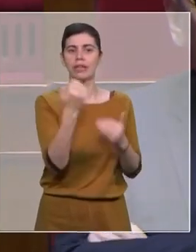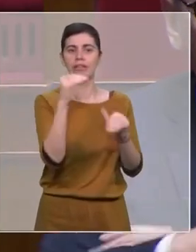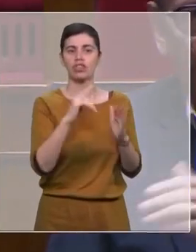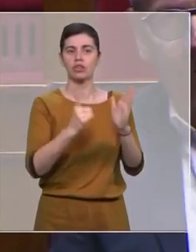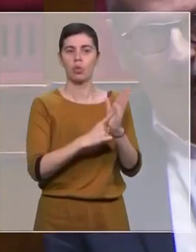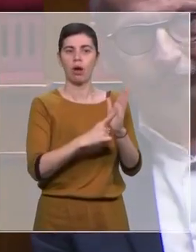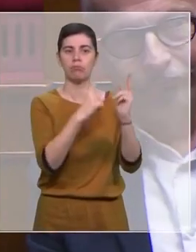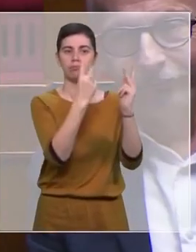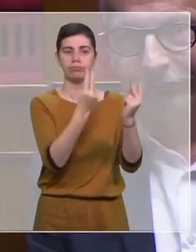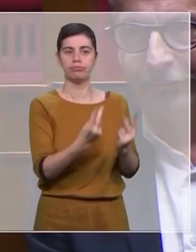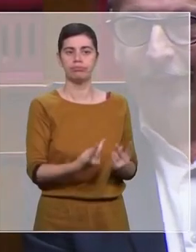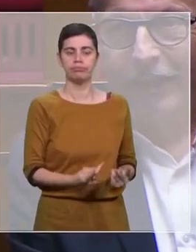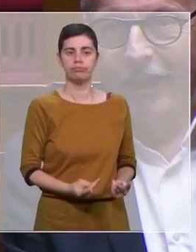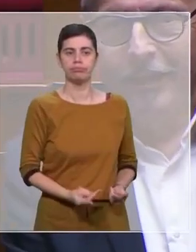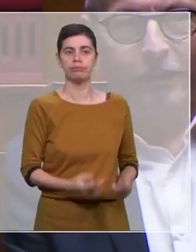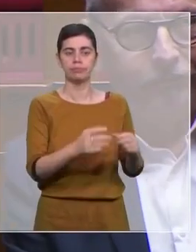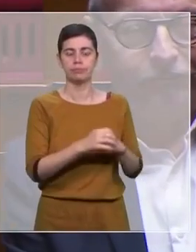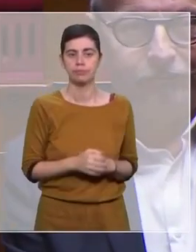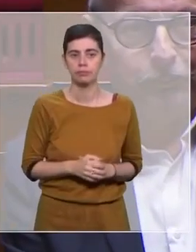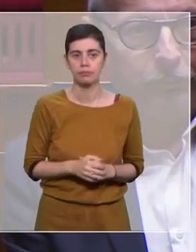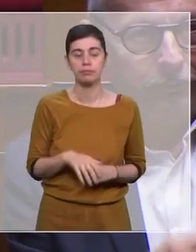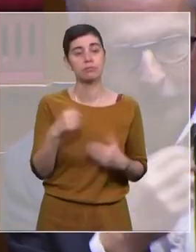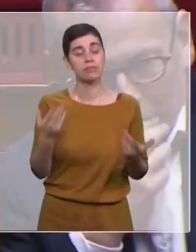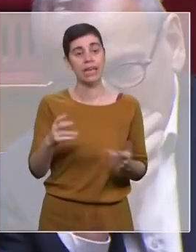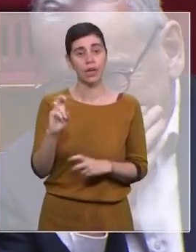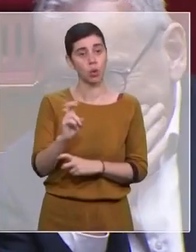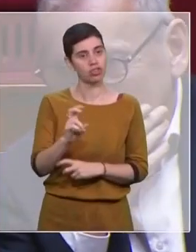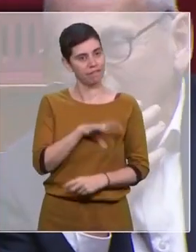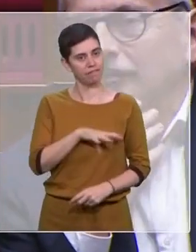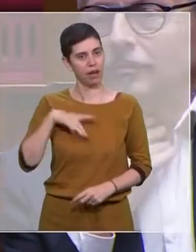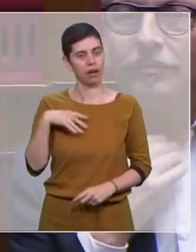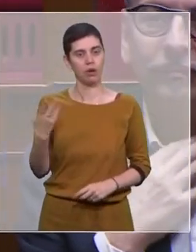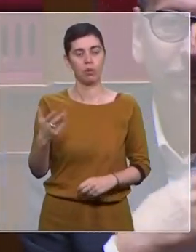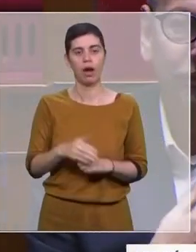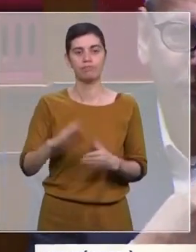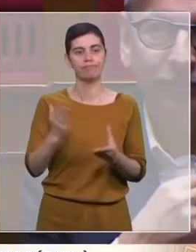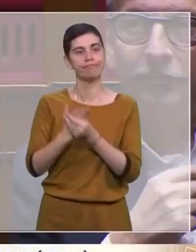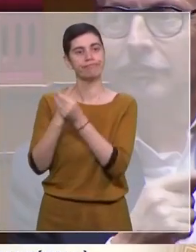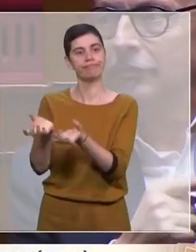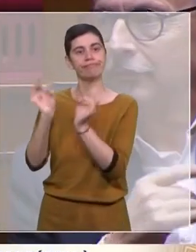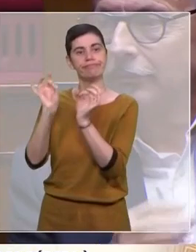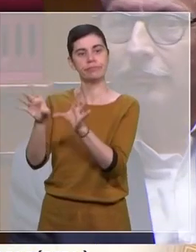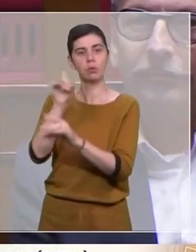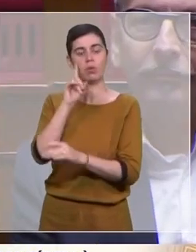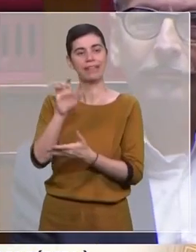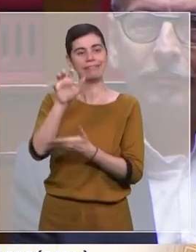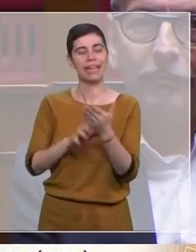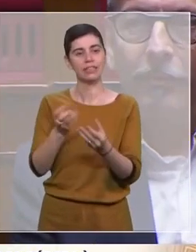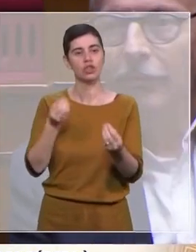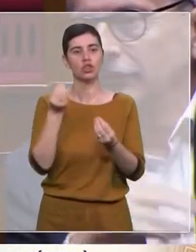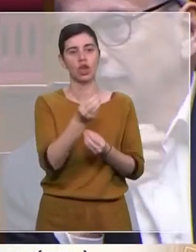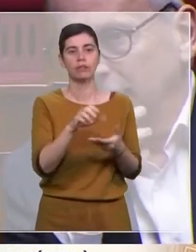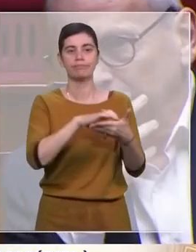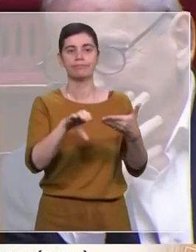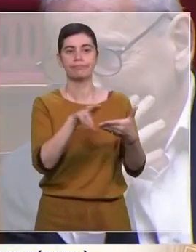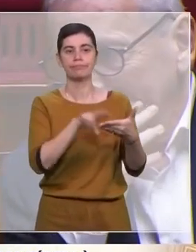reprenait les obsessions identitaires de l'extrême droite. Les écologistes sont fiers d'avoir porté une motion de rejet comme un texte qui voulait restreindre les titres de